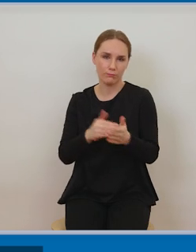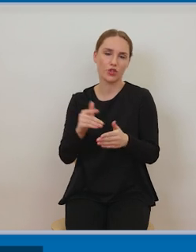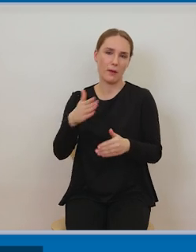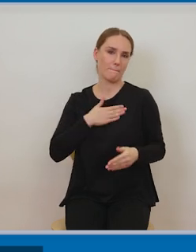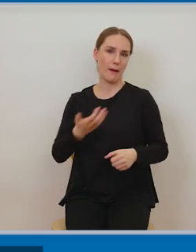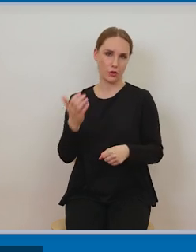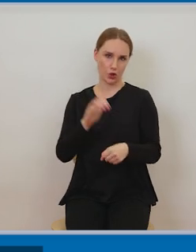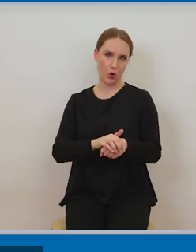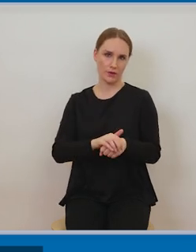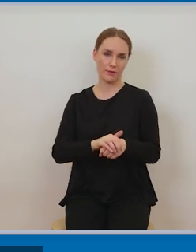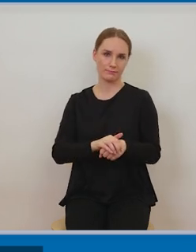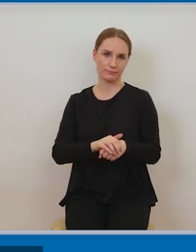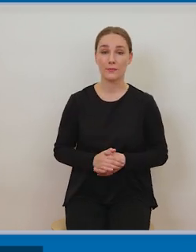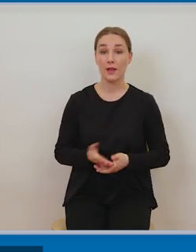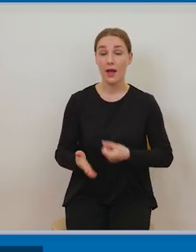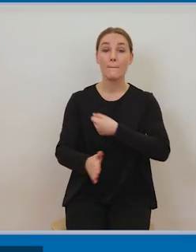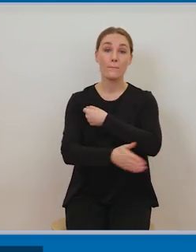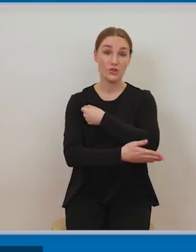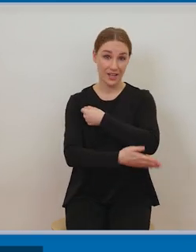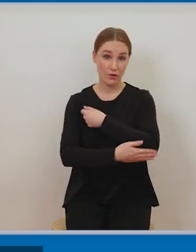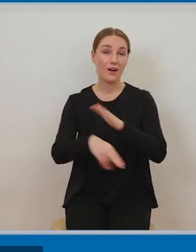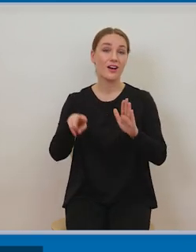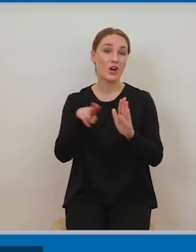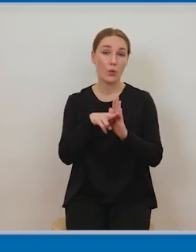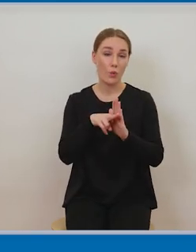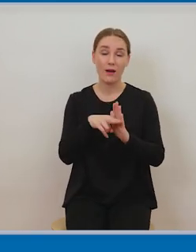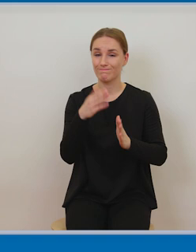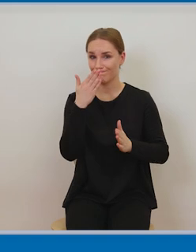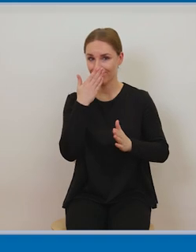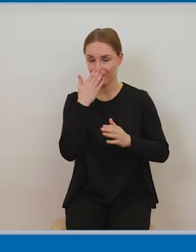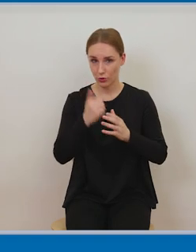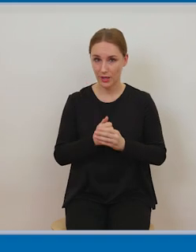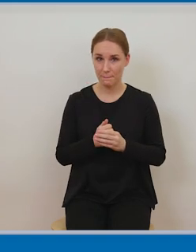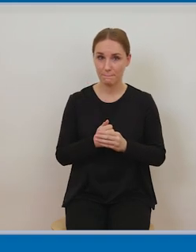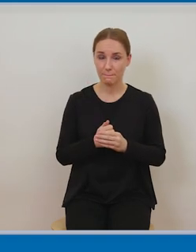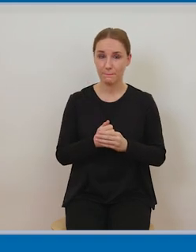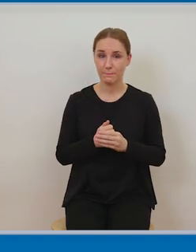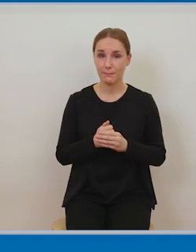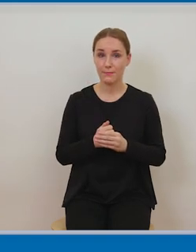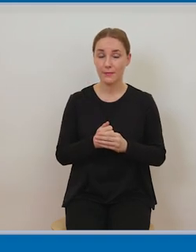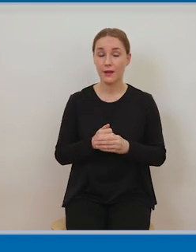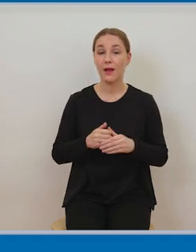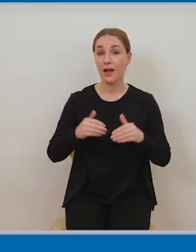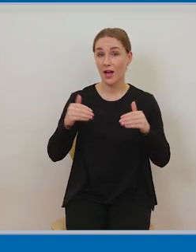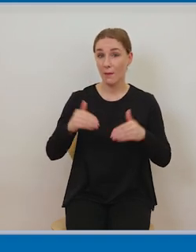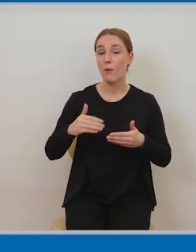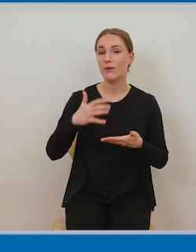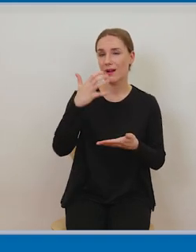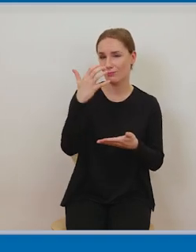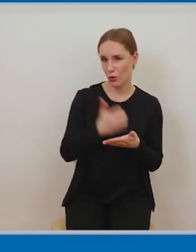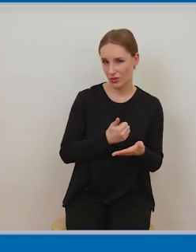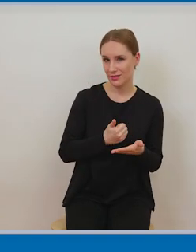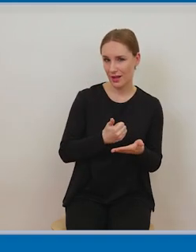korzystanie umowne z podmiotem uprawnionym. Na podstawie uregulowań, z których wynika jego